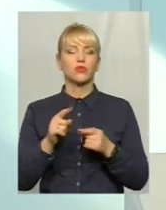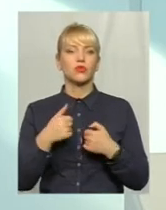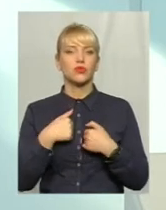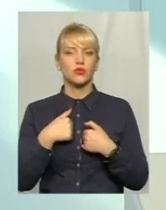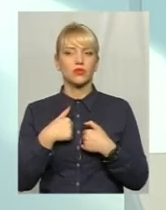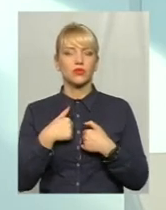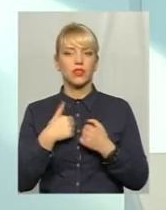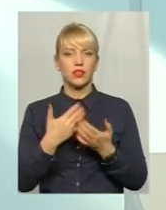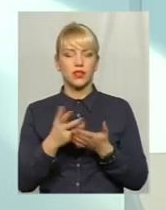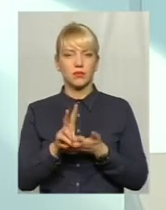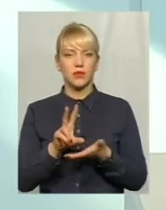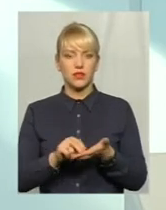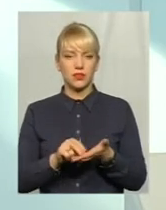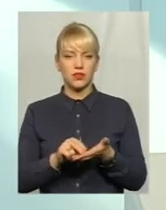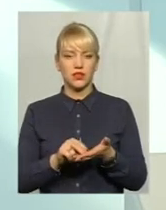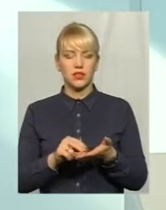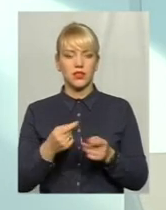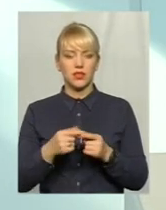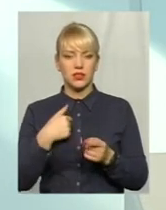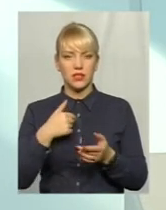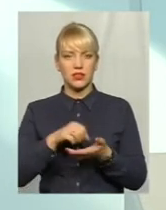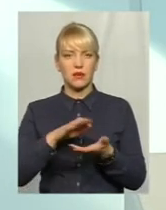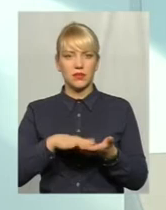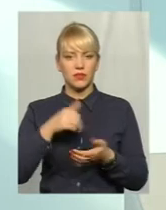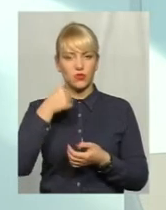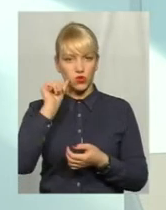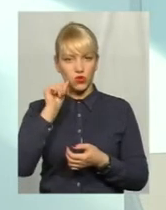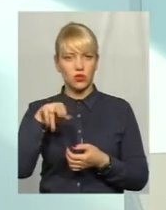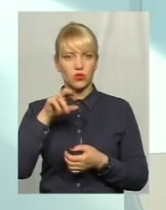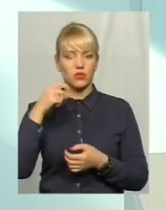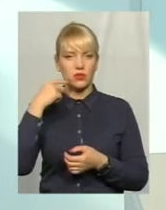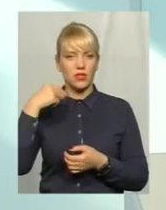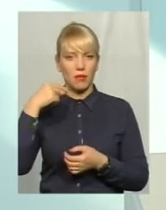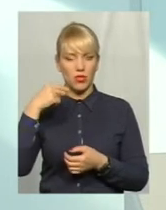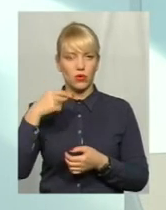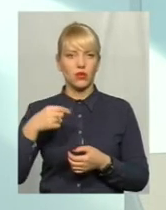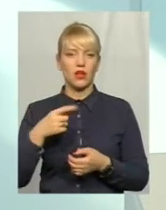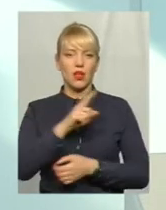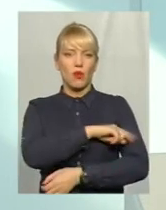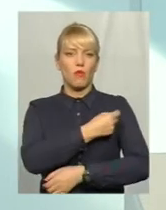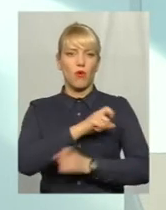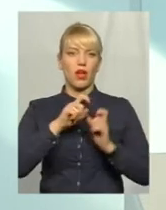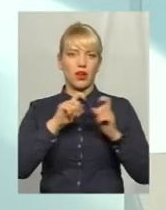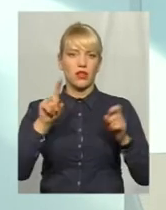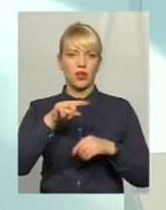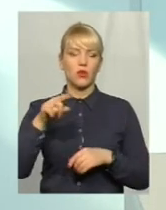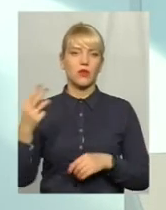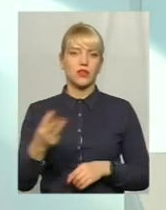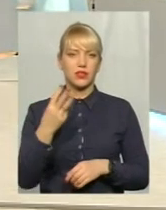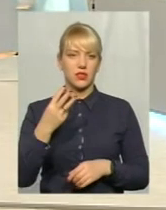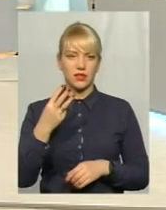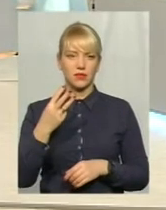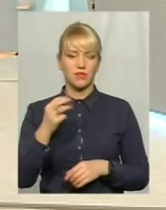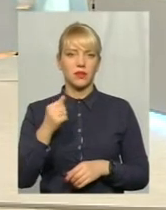такий явний приклад, що я записувався вчора буквально до стоматолога, до третьої поліклініки нашої міської